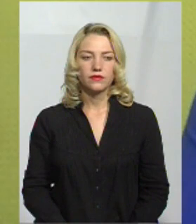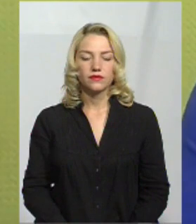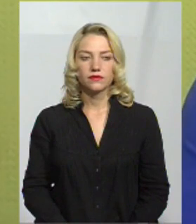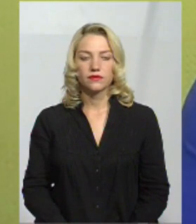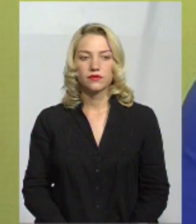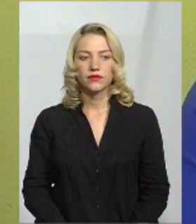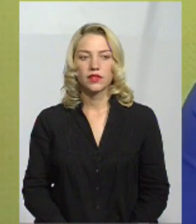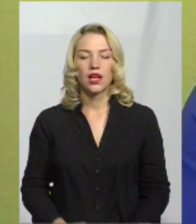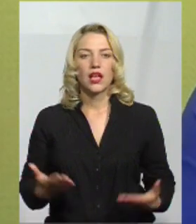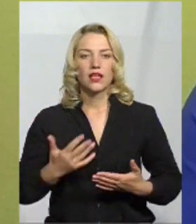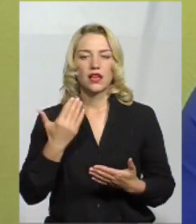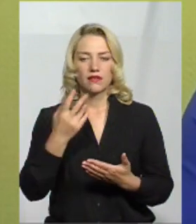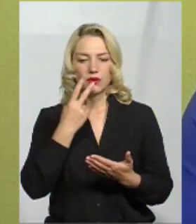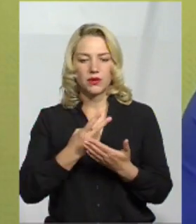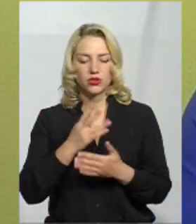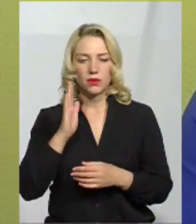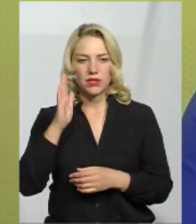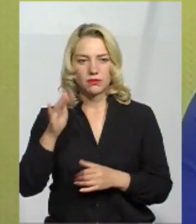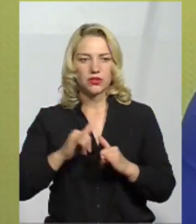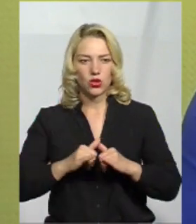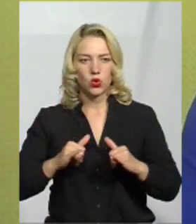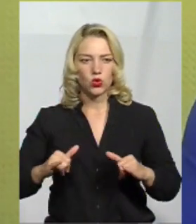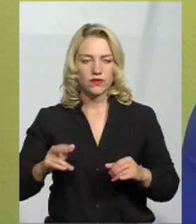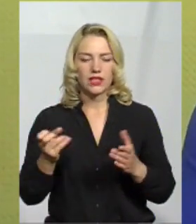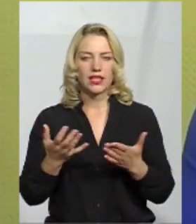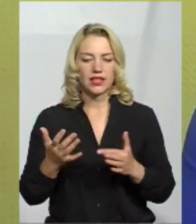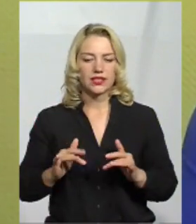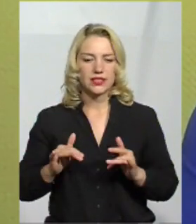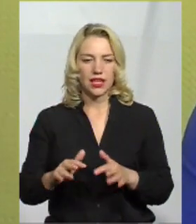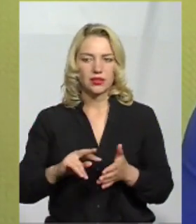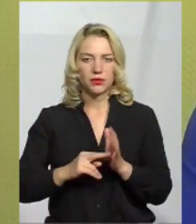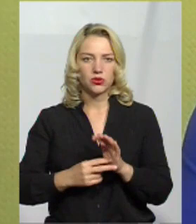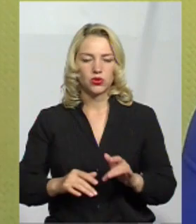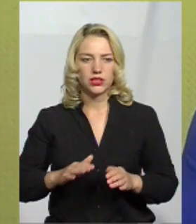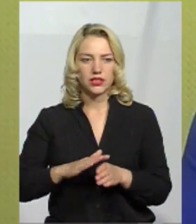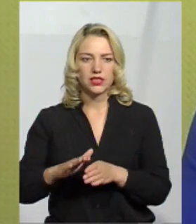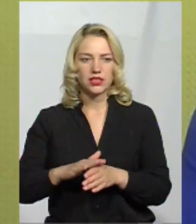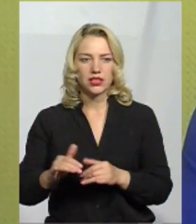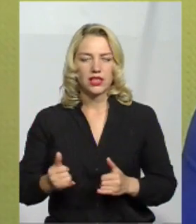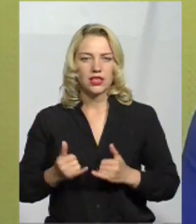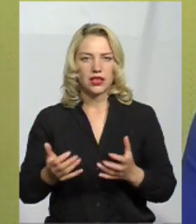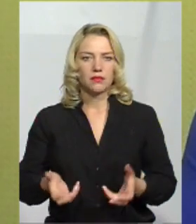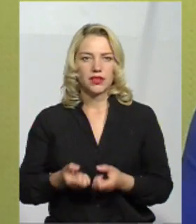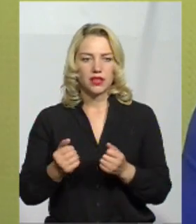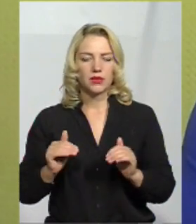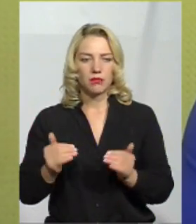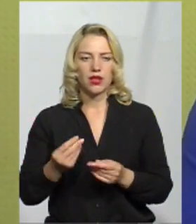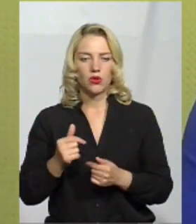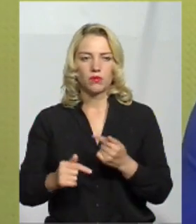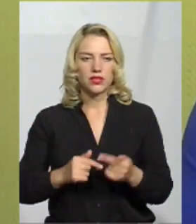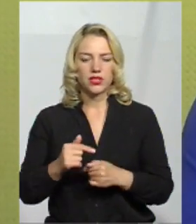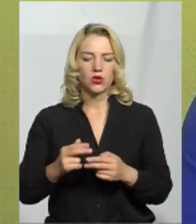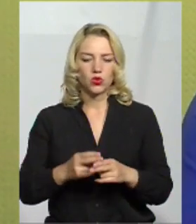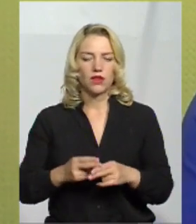Які ви бачите перспективи розвитку та які заходи плануєте здійснити для підтримки малого бізнесу в Донецькій ОТЕ?